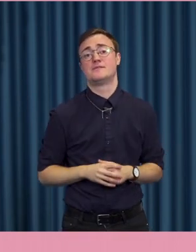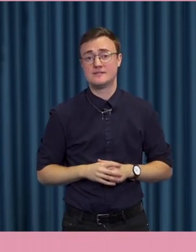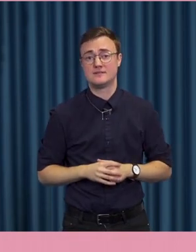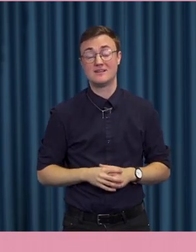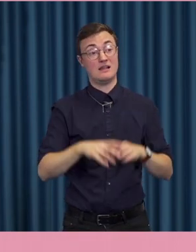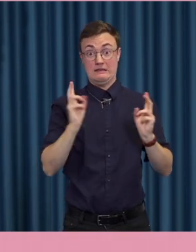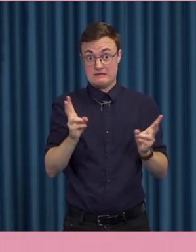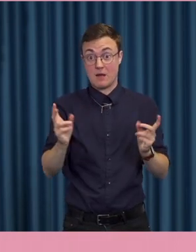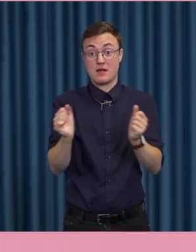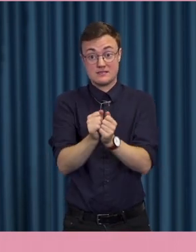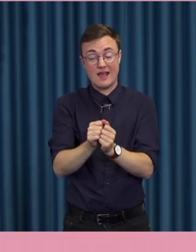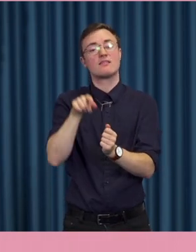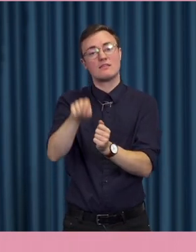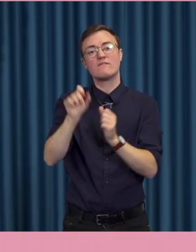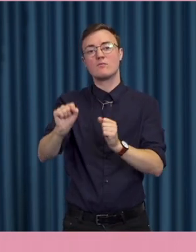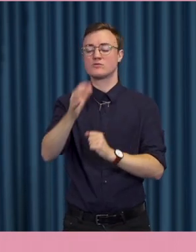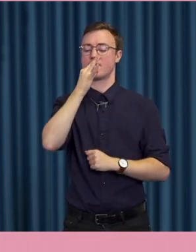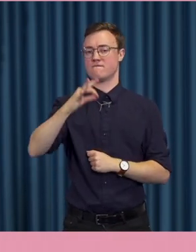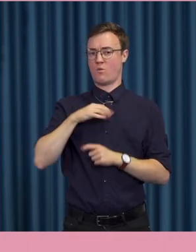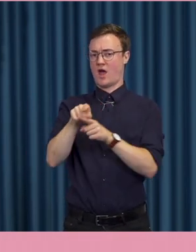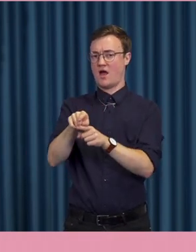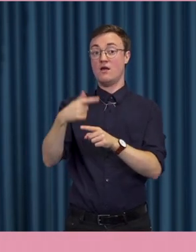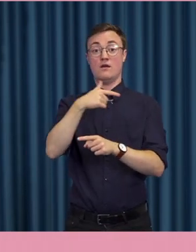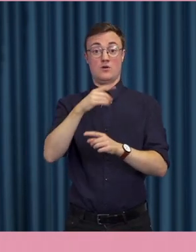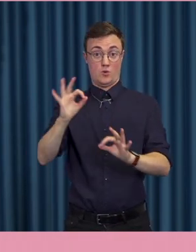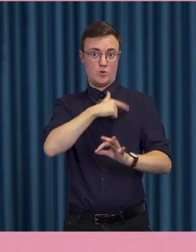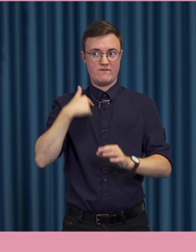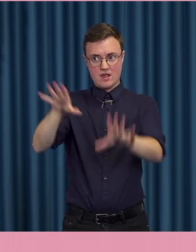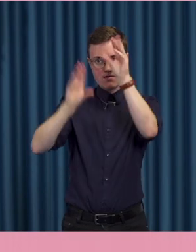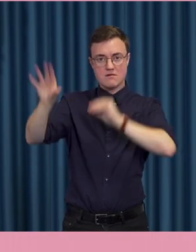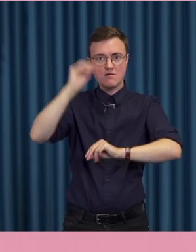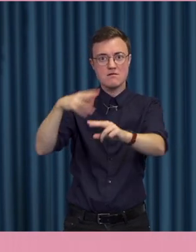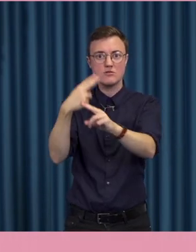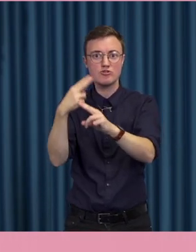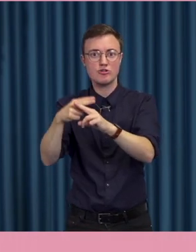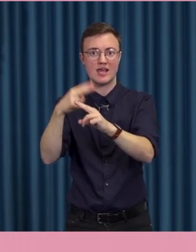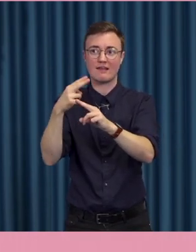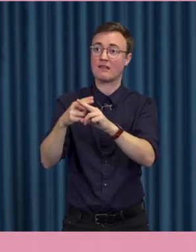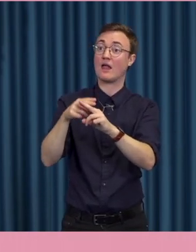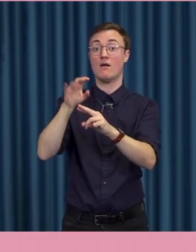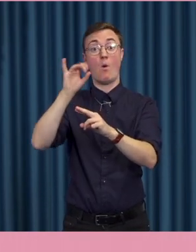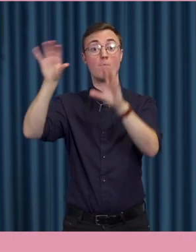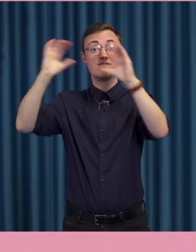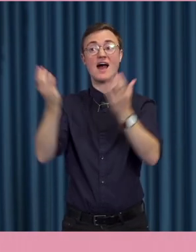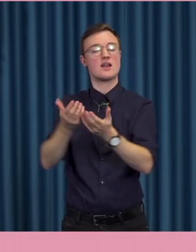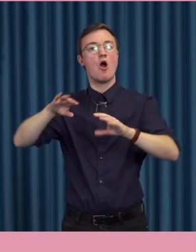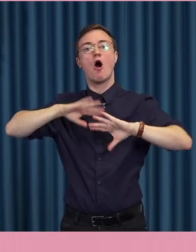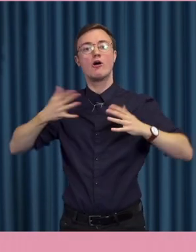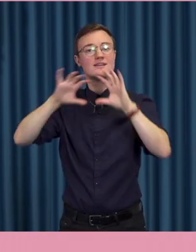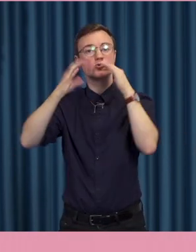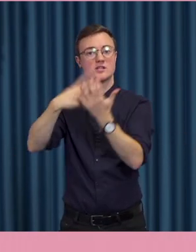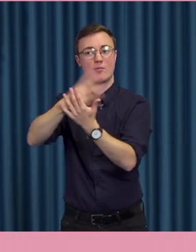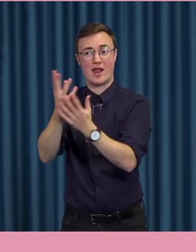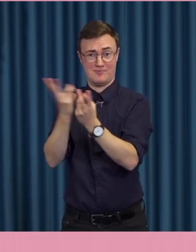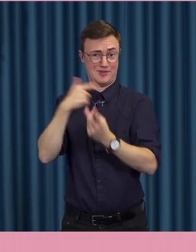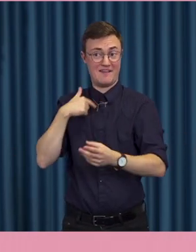sätt så måste vi därför fråga oss om nyhetskonsumtionen verkligen hade varit mer allsidig i en värld utan sociala medier